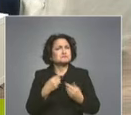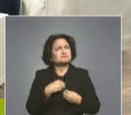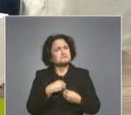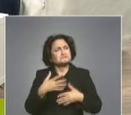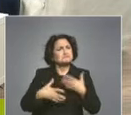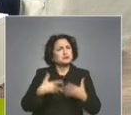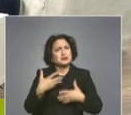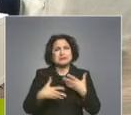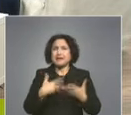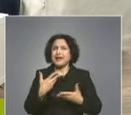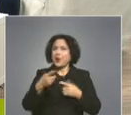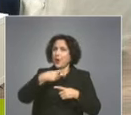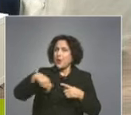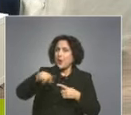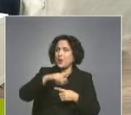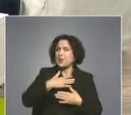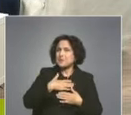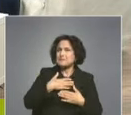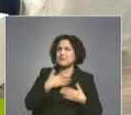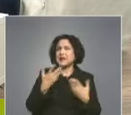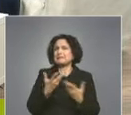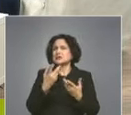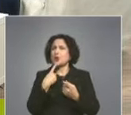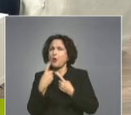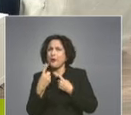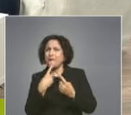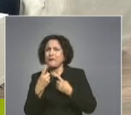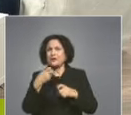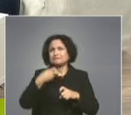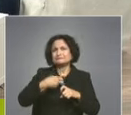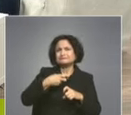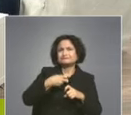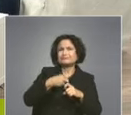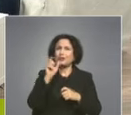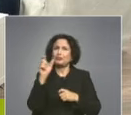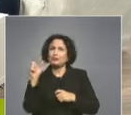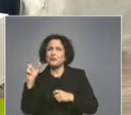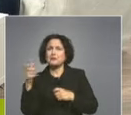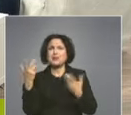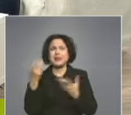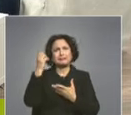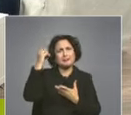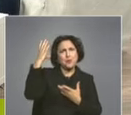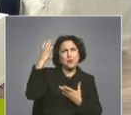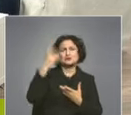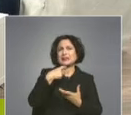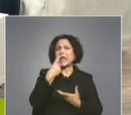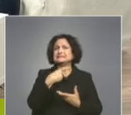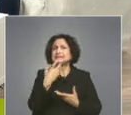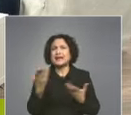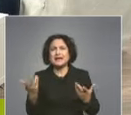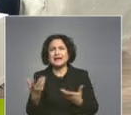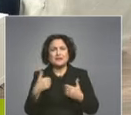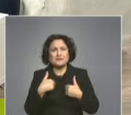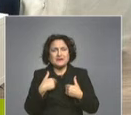-скоро с това, че около мен постоянно са използвали медицински термини, говорило се на по-научен език и това е събудило